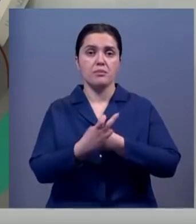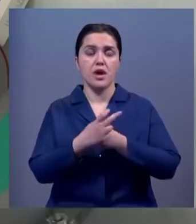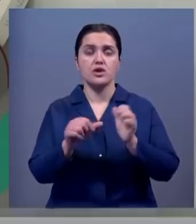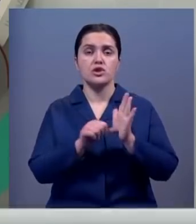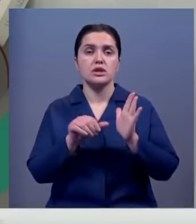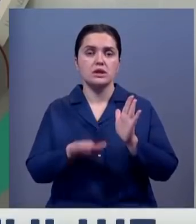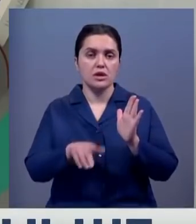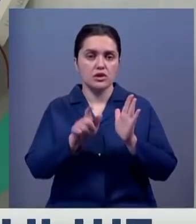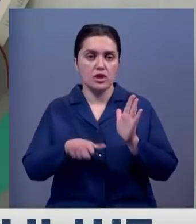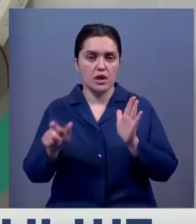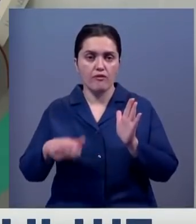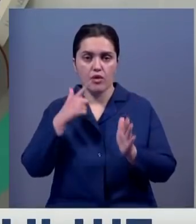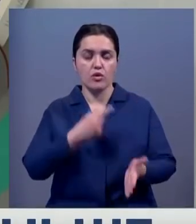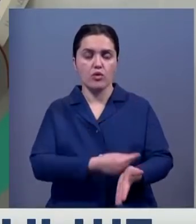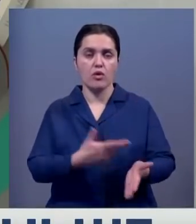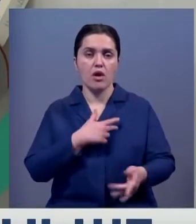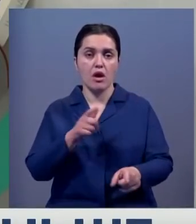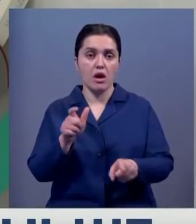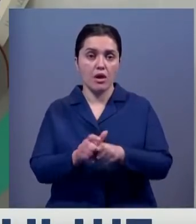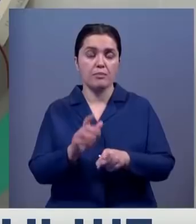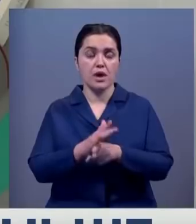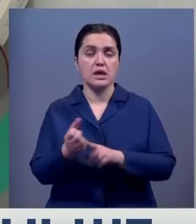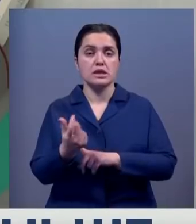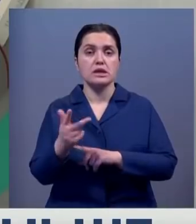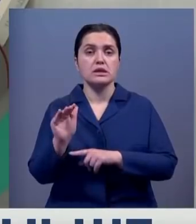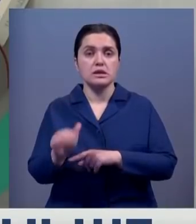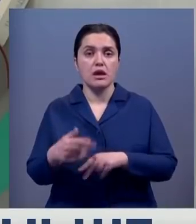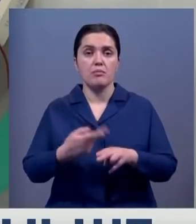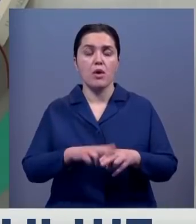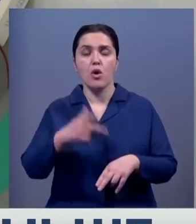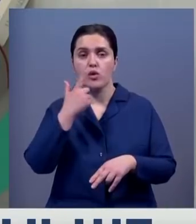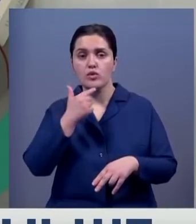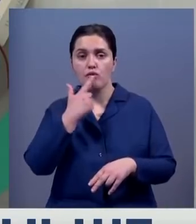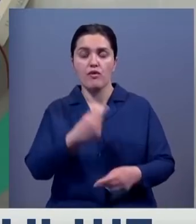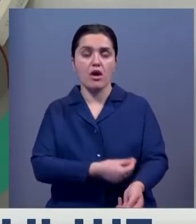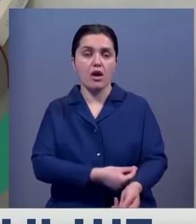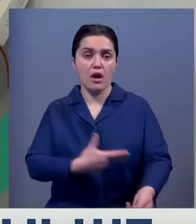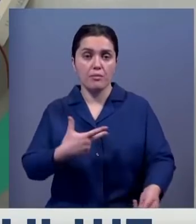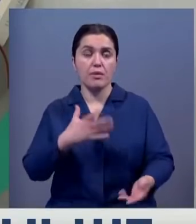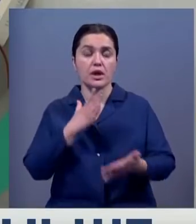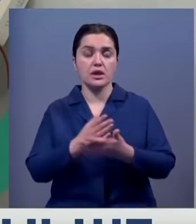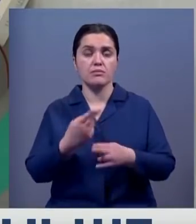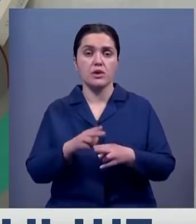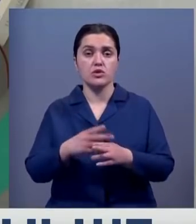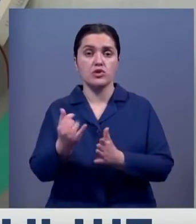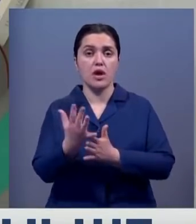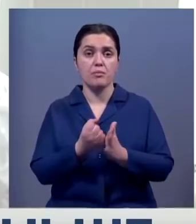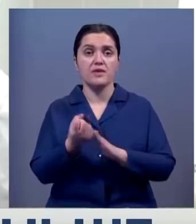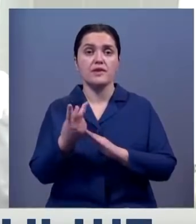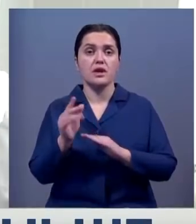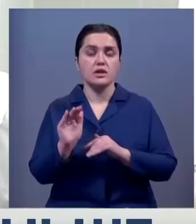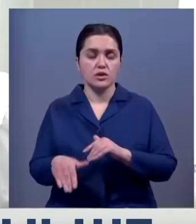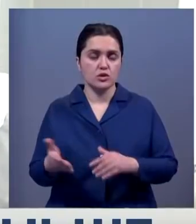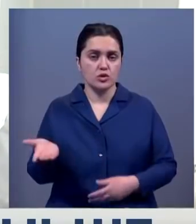тысяч доноров. Мы заготовили более 13 тысяч доз компонентов крови. Сейчас фонд составляет 12 тысяч доз.